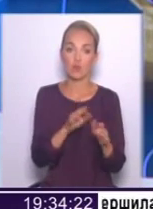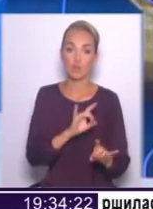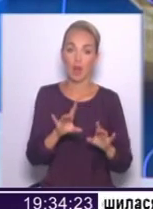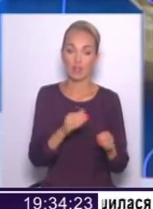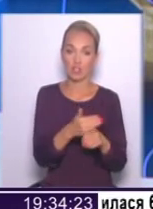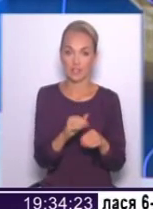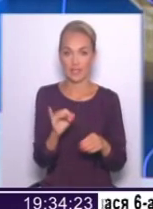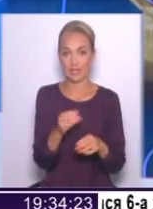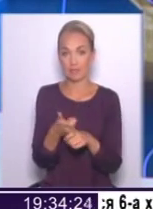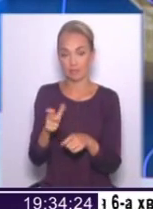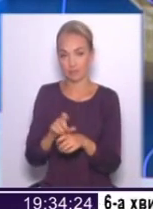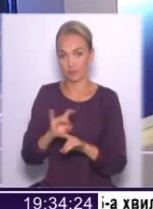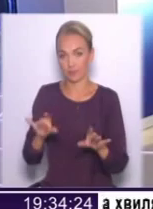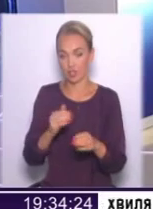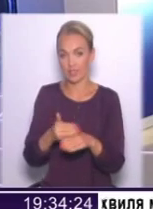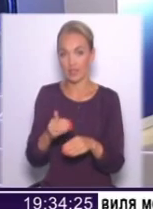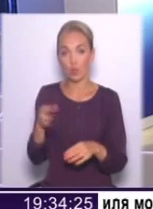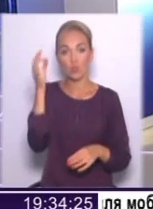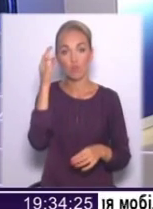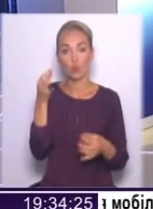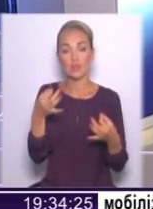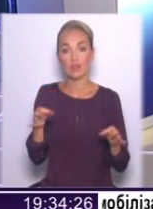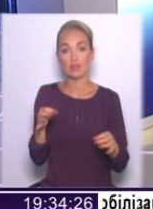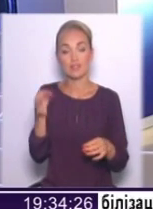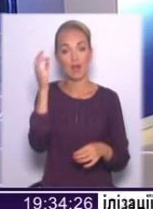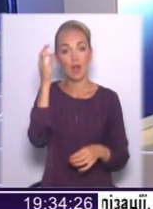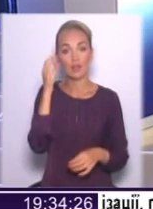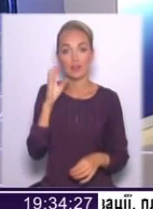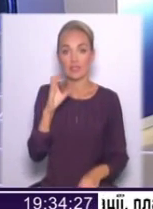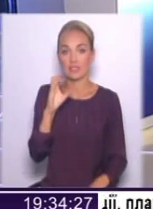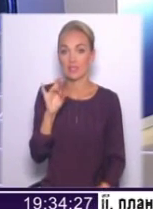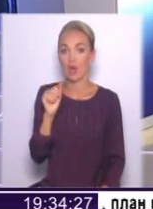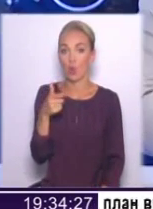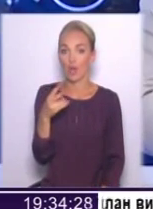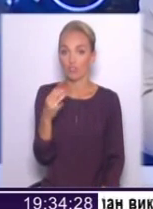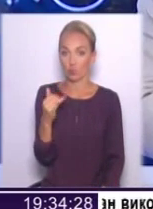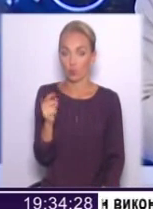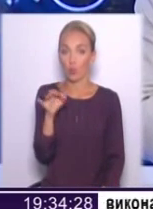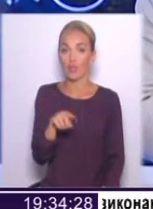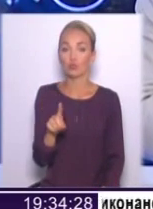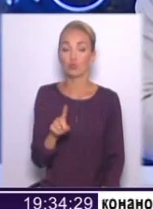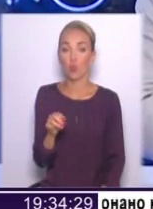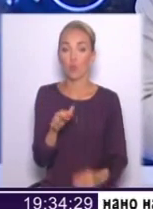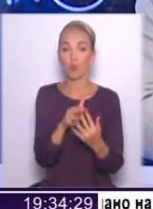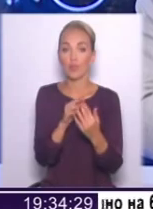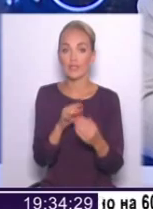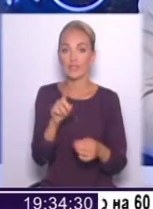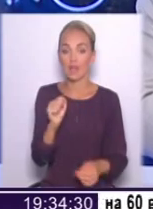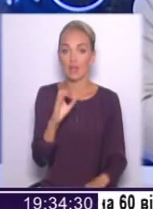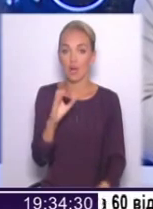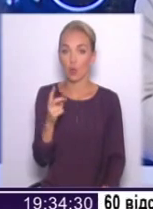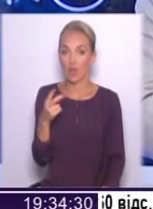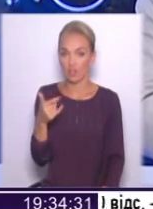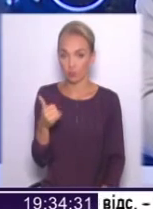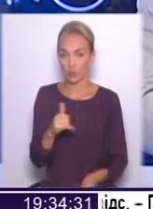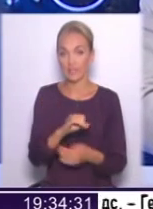ну, насправді, я дозволю себе просто згадати Старогнатівку. Про те, що бої за Старогнатівку і